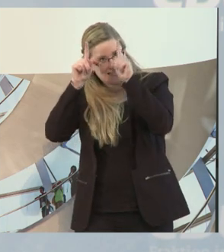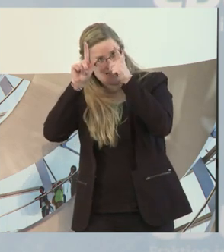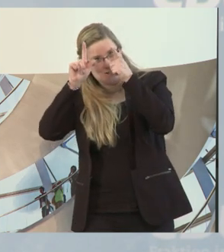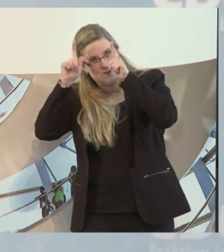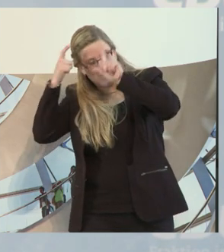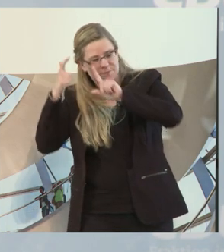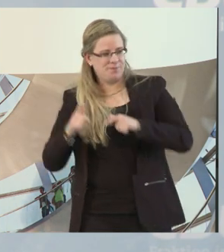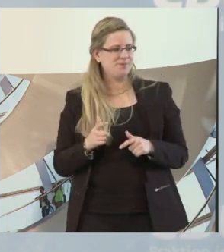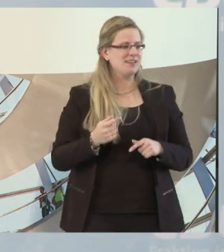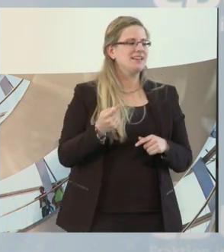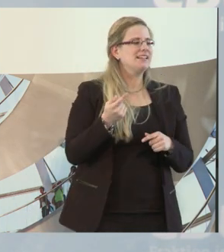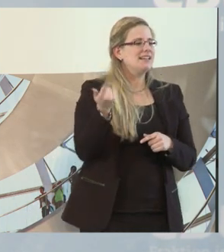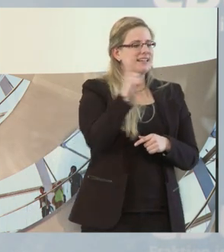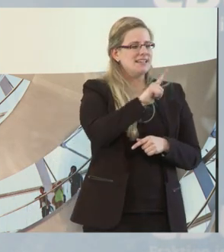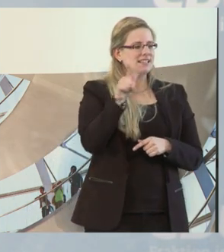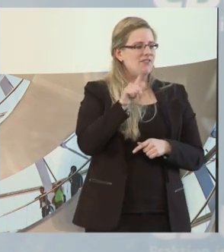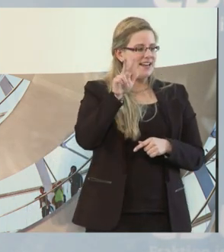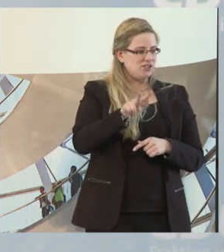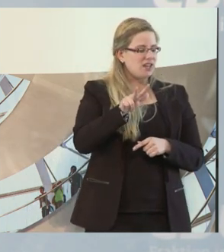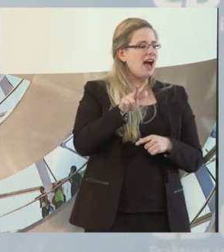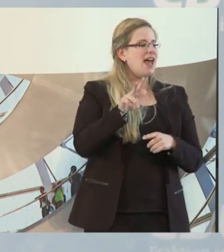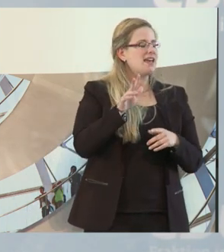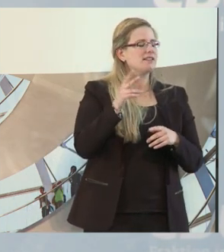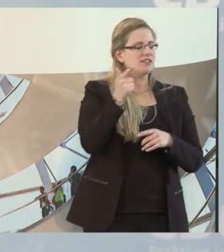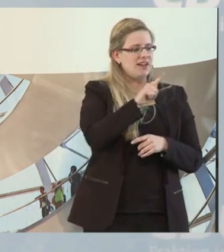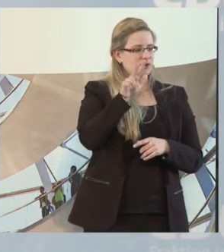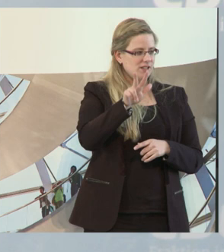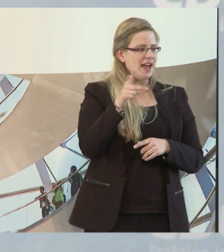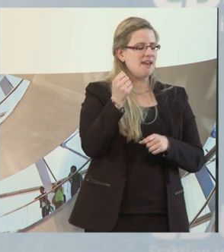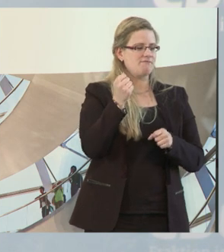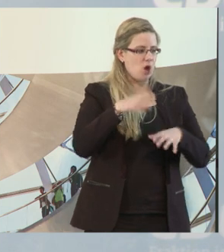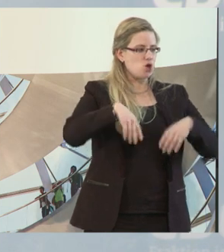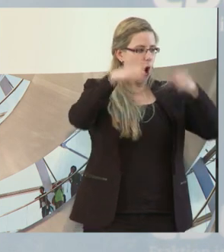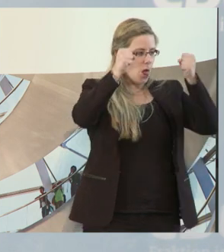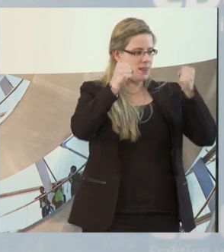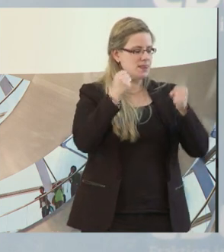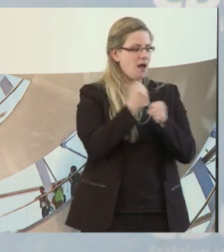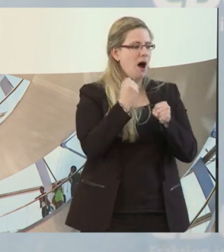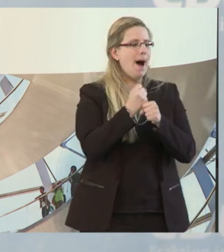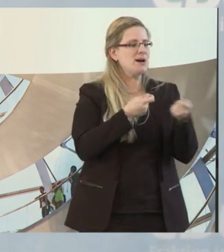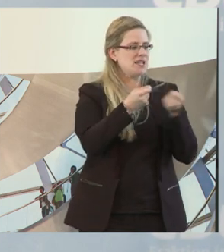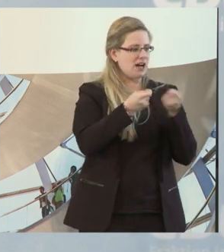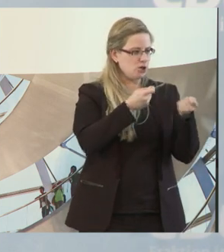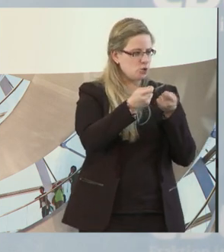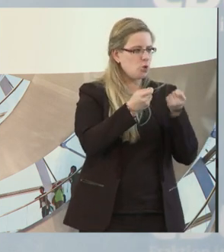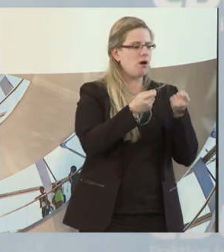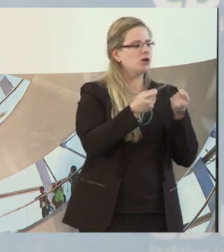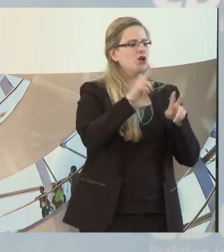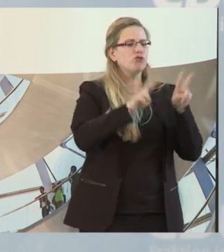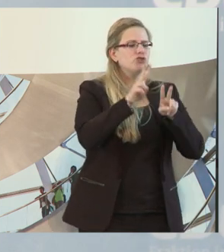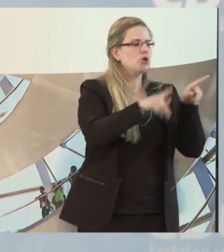2003, haben wir mit der Arbeitsagentur Köln, mit dem Integrationsamt Köln und einigen Unternehmen der Region